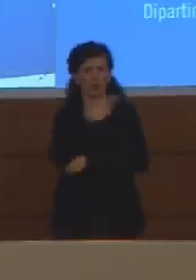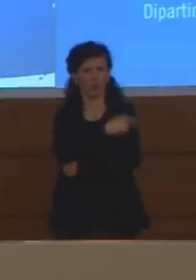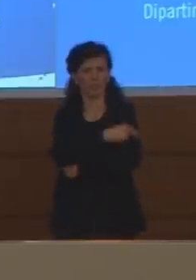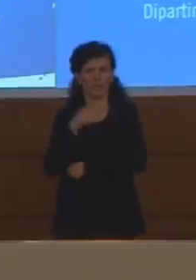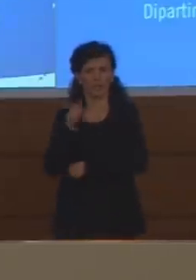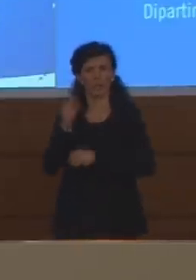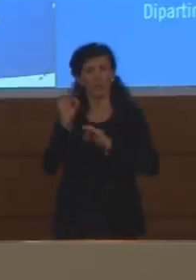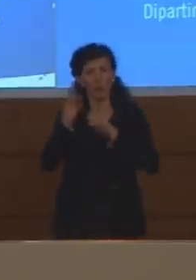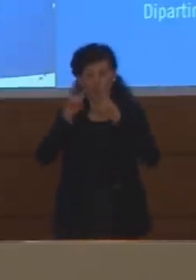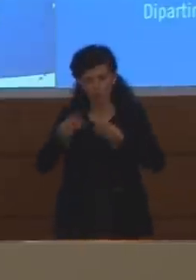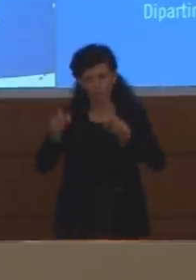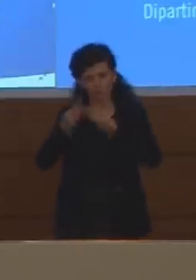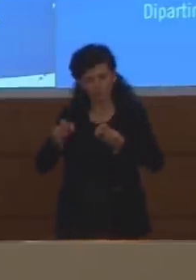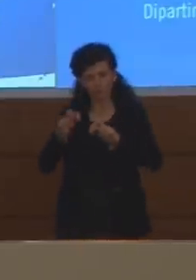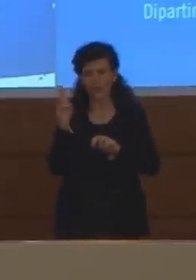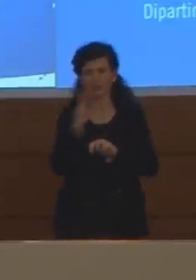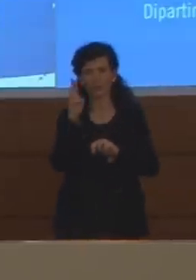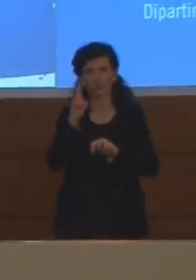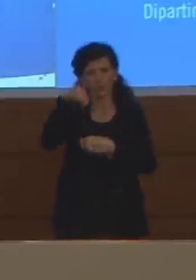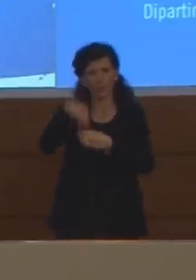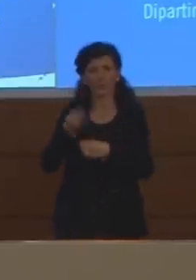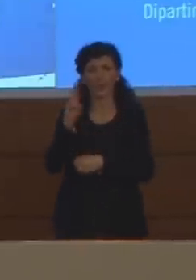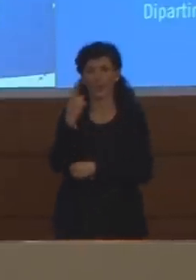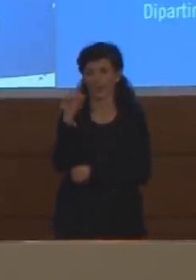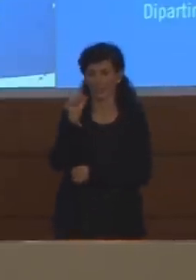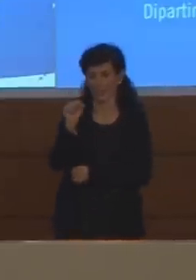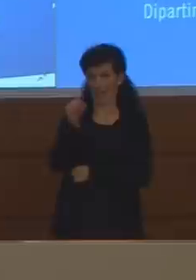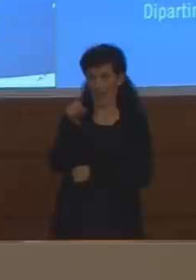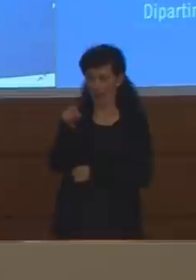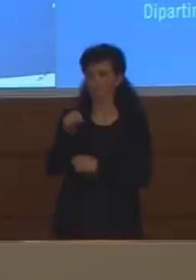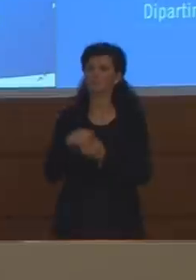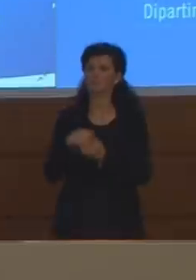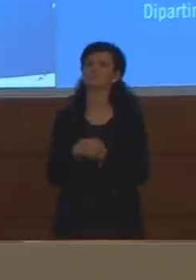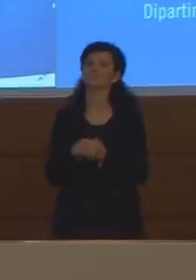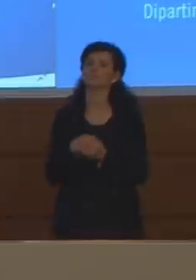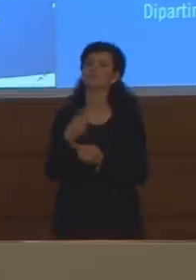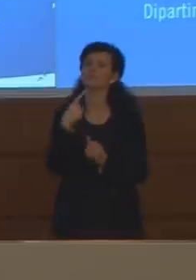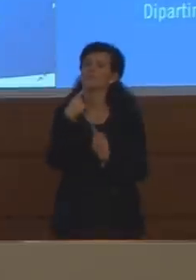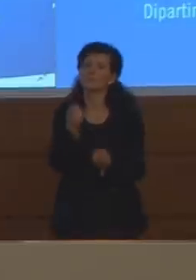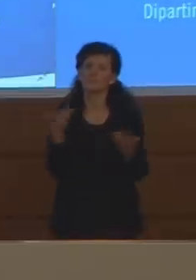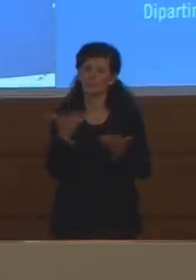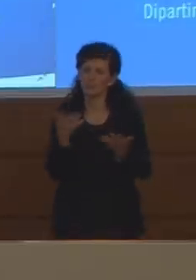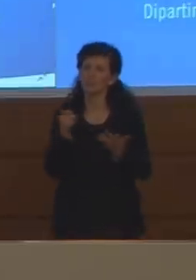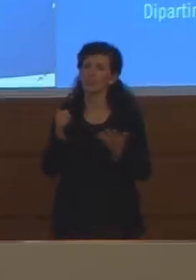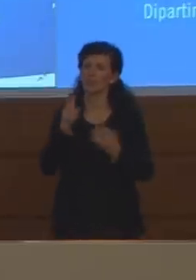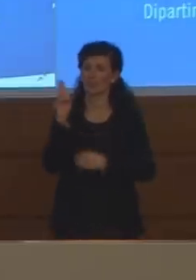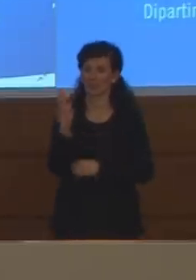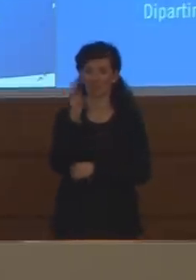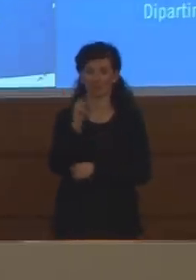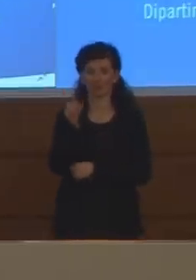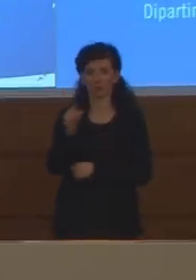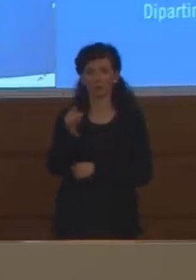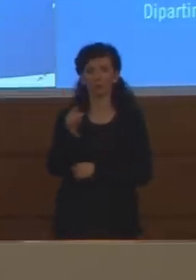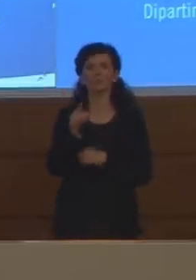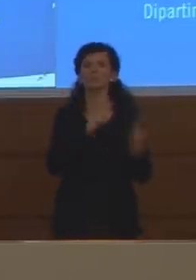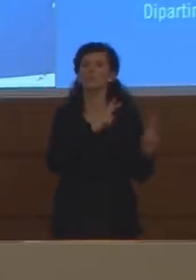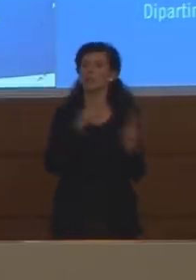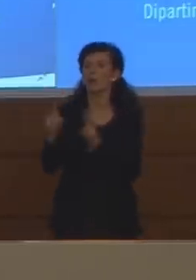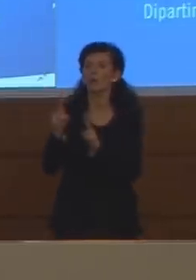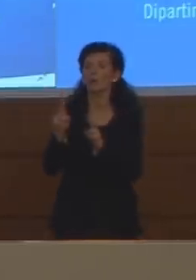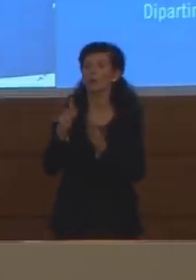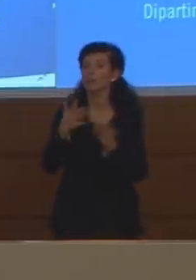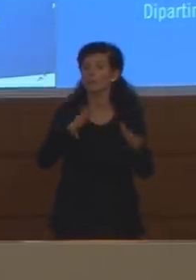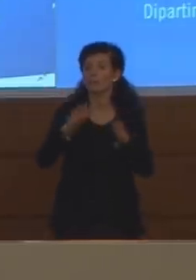un'analisi dettagliata anche sui deceduti ci dice però che questi deceduti in media sono stati ricoverati circa due